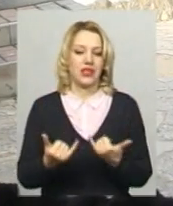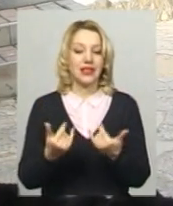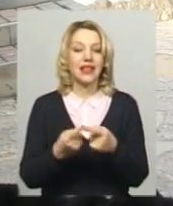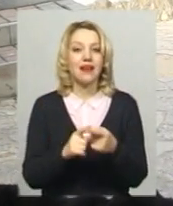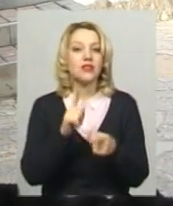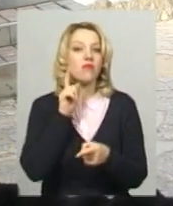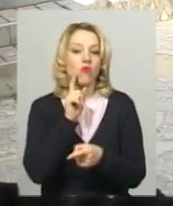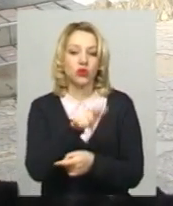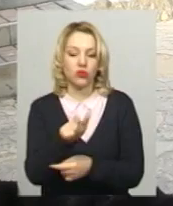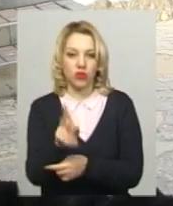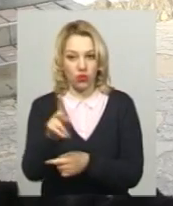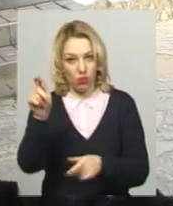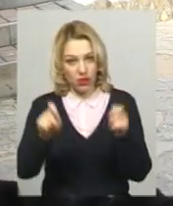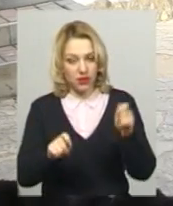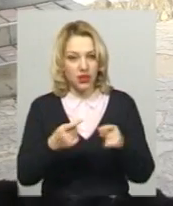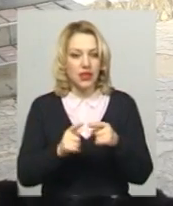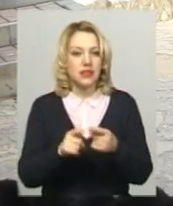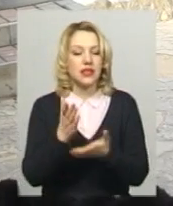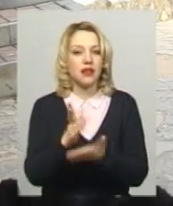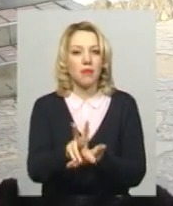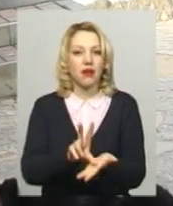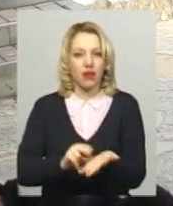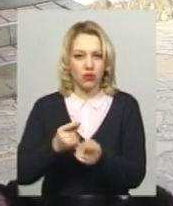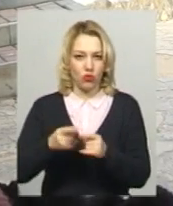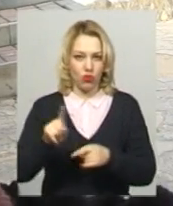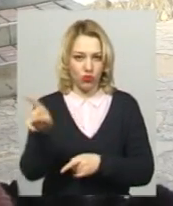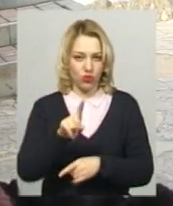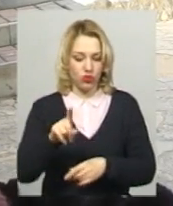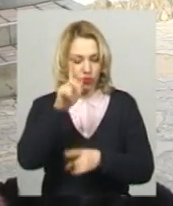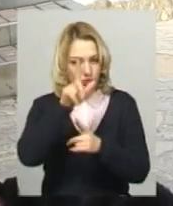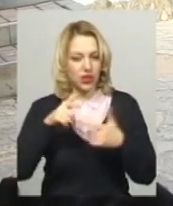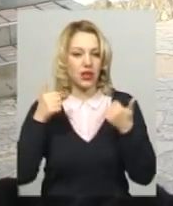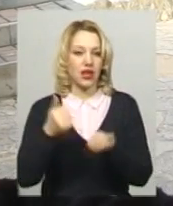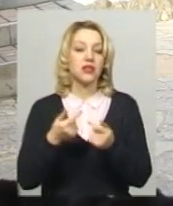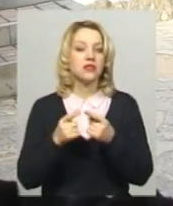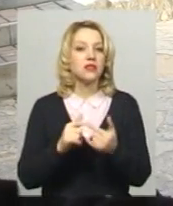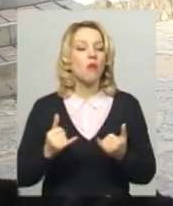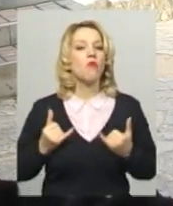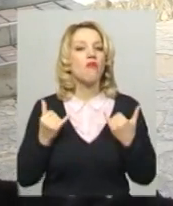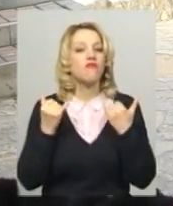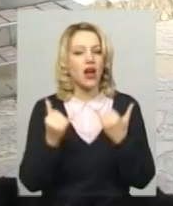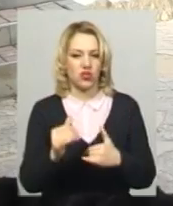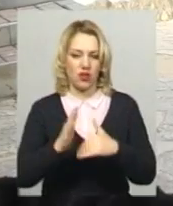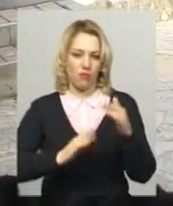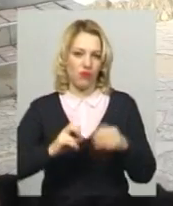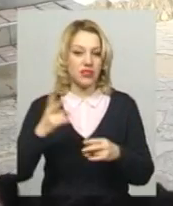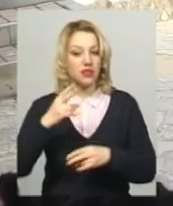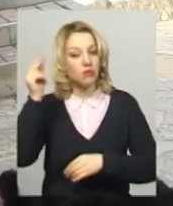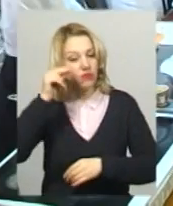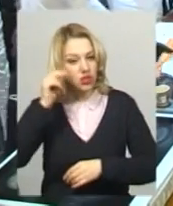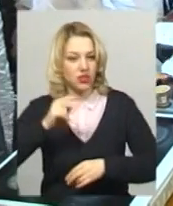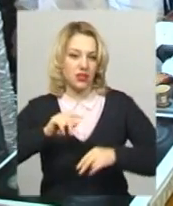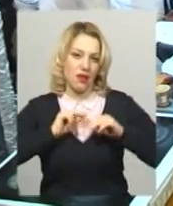молодих людей, які приїхали, це є прикладом того, що в Україні також це поважна професія, що треба вчитися і